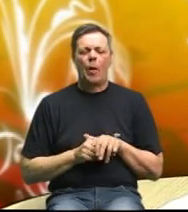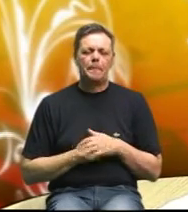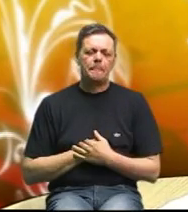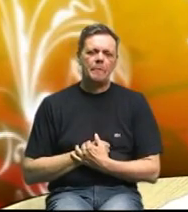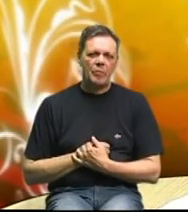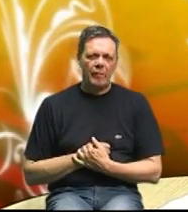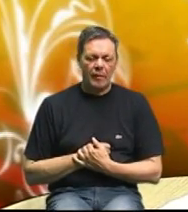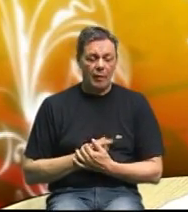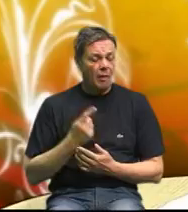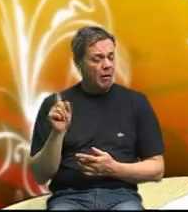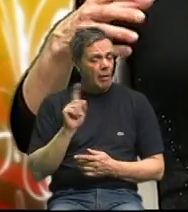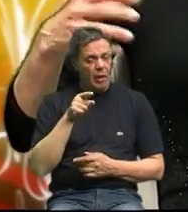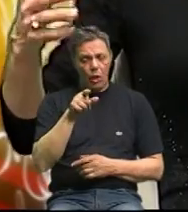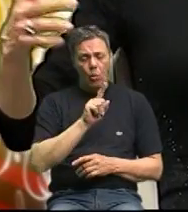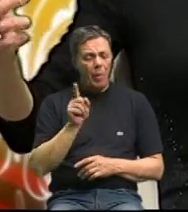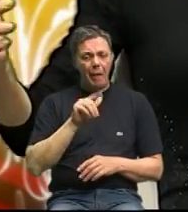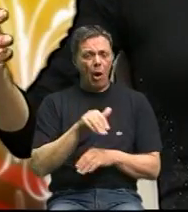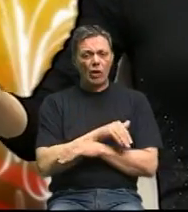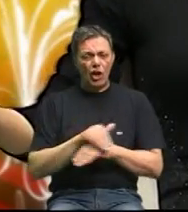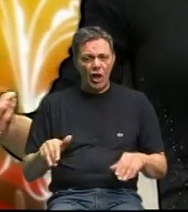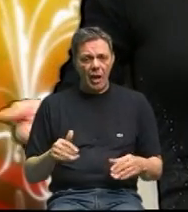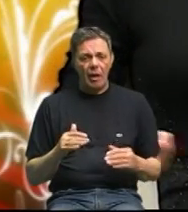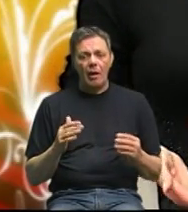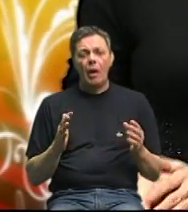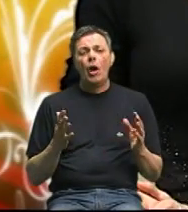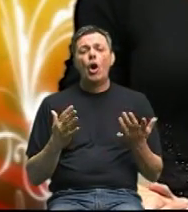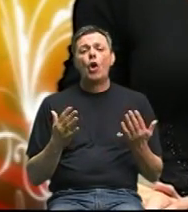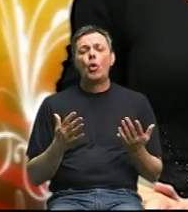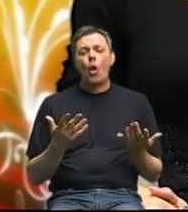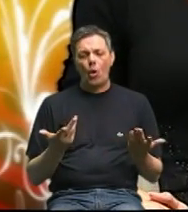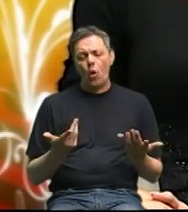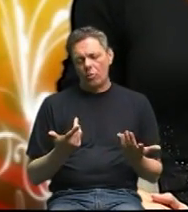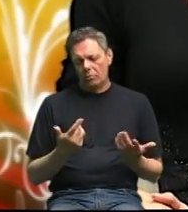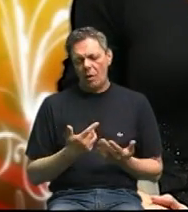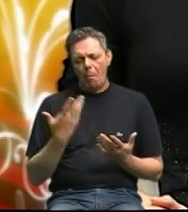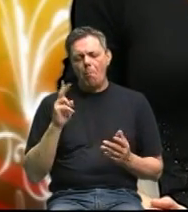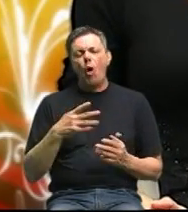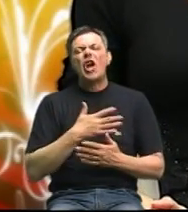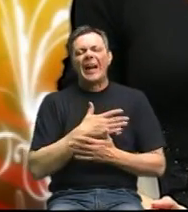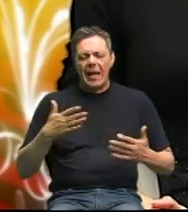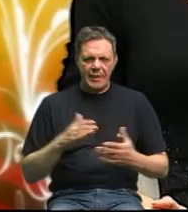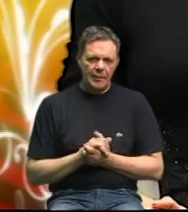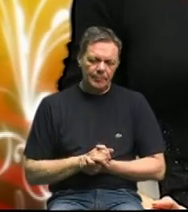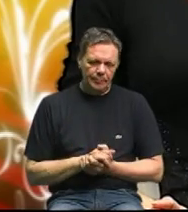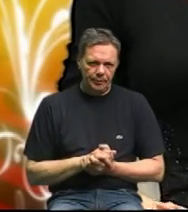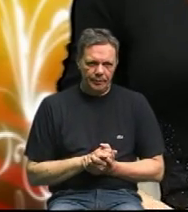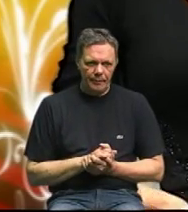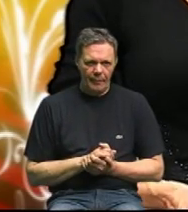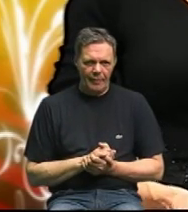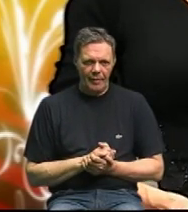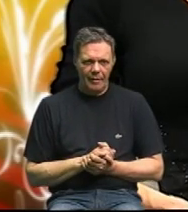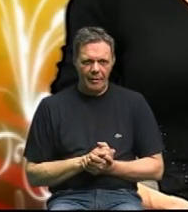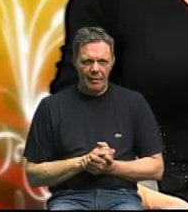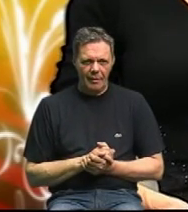nema ograničenja koliko se može napumpati ono je užas u Americi ali nećemo u Americi